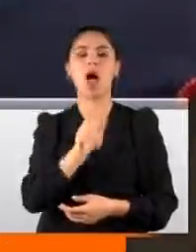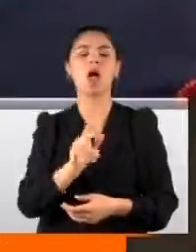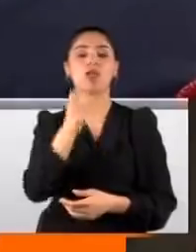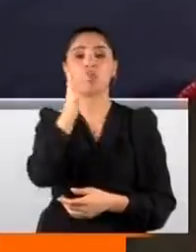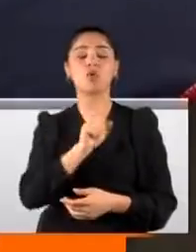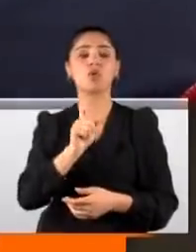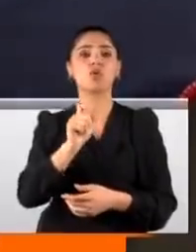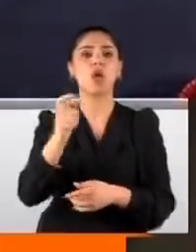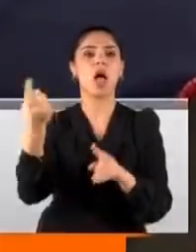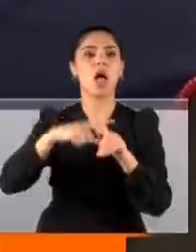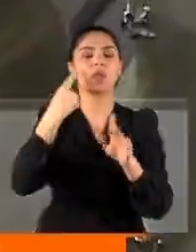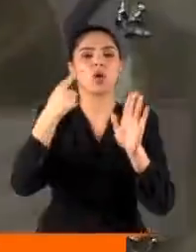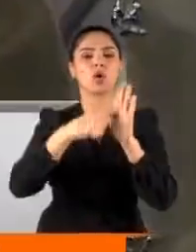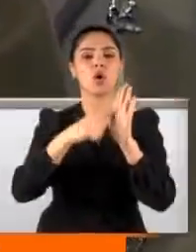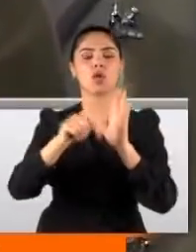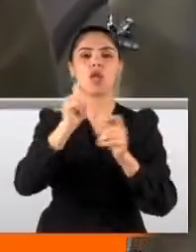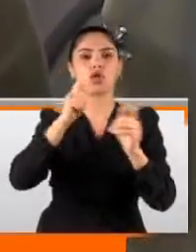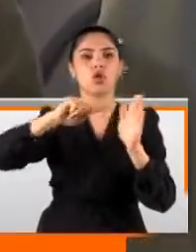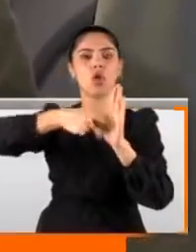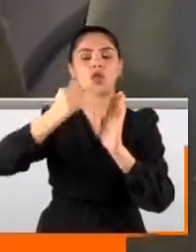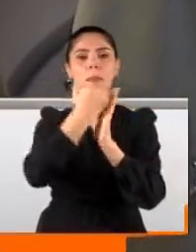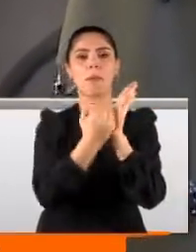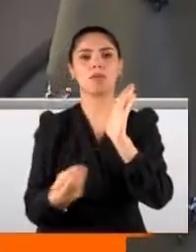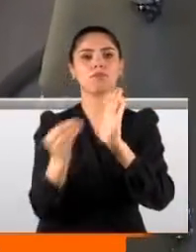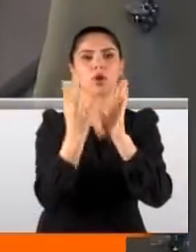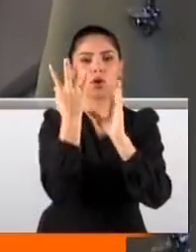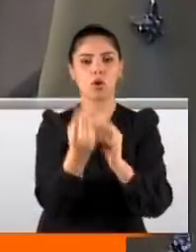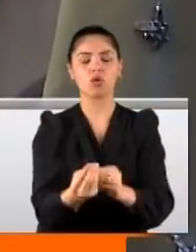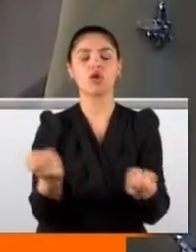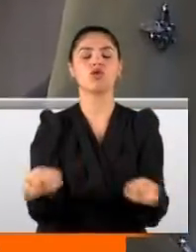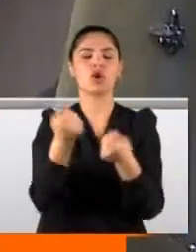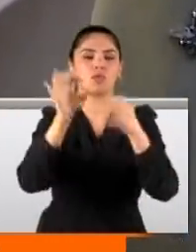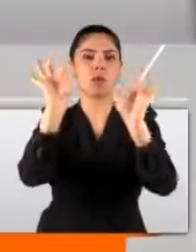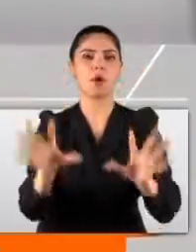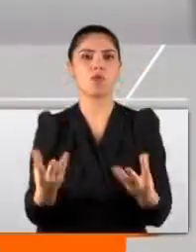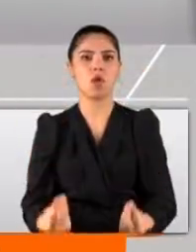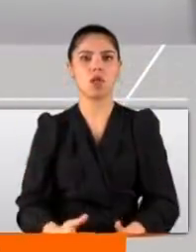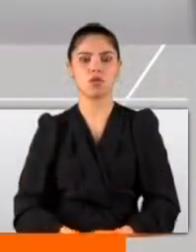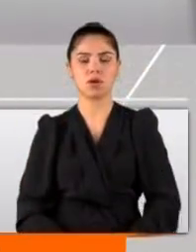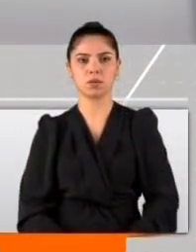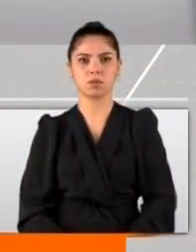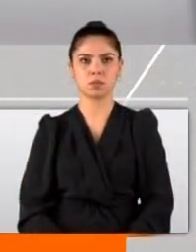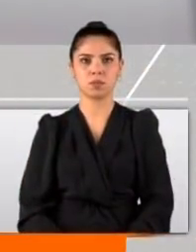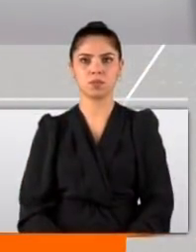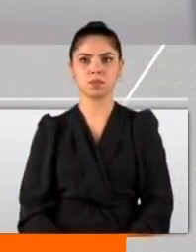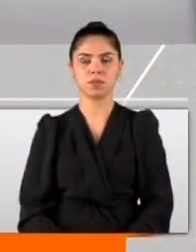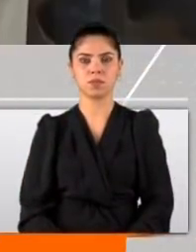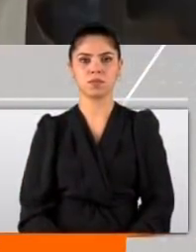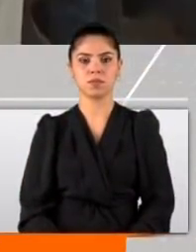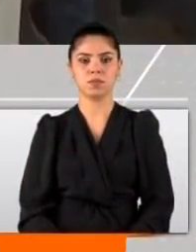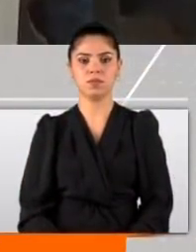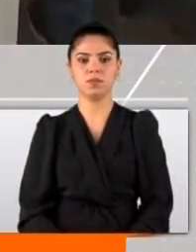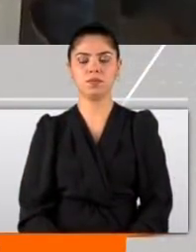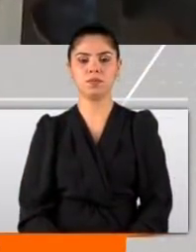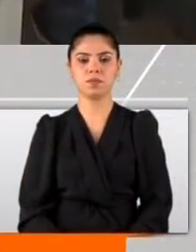bir vaat değil toplu sözleşme maddesi hayata geçmesi için de çalışmalar başlıyor. Asgari ücret belli olduktan